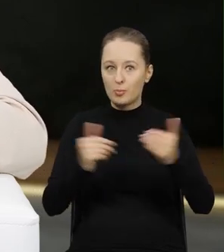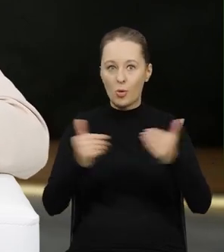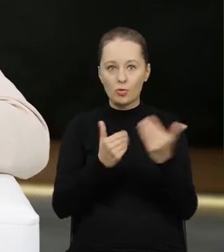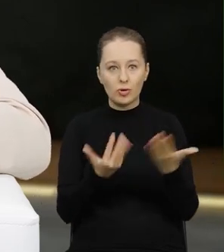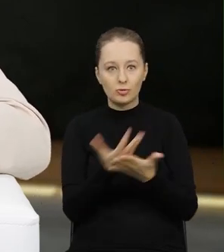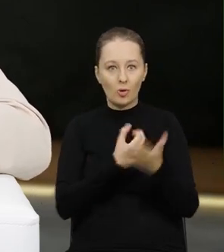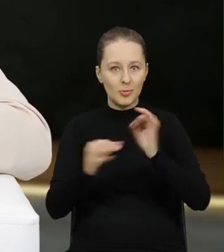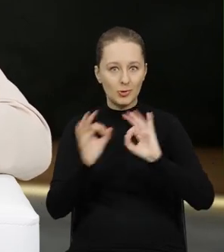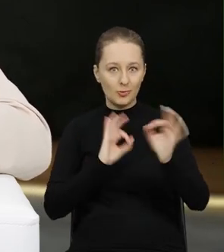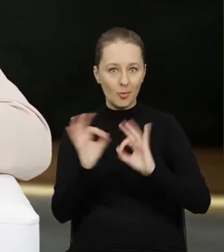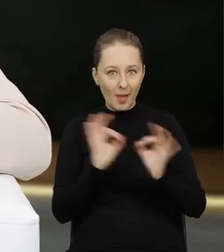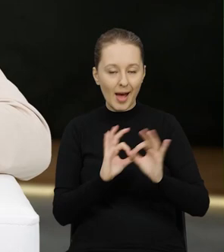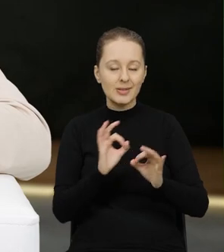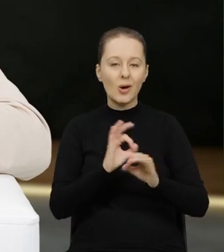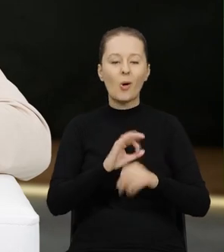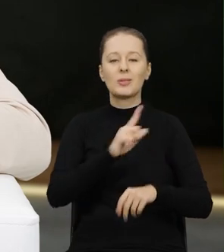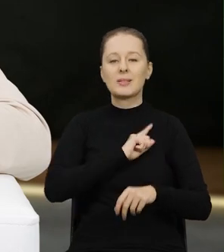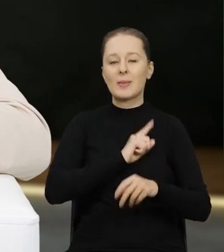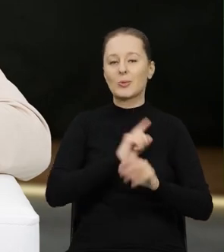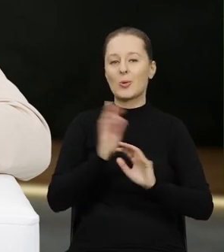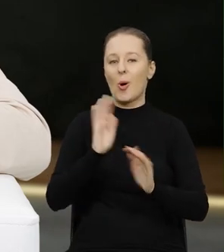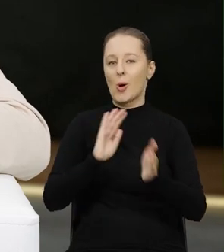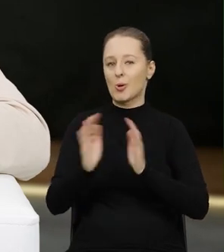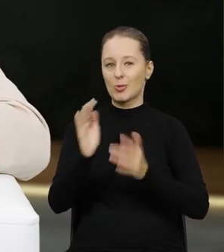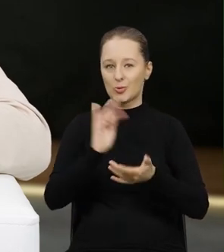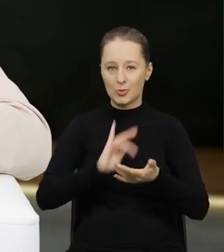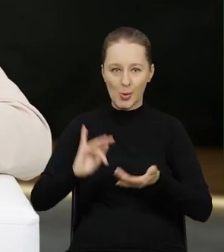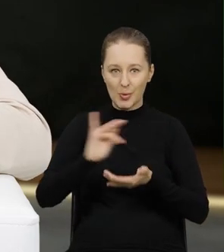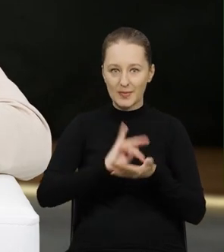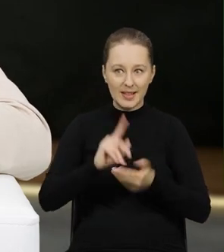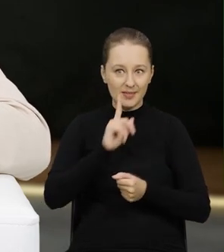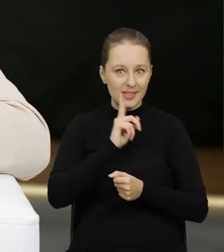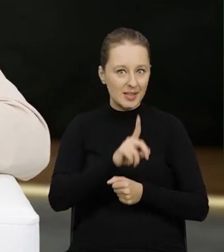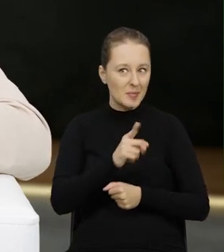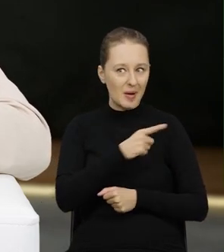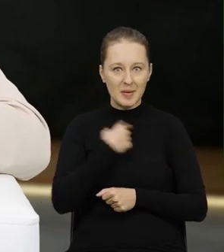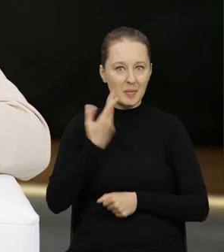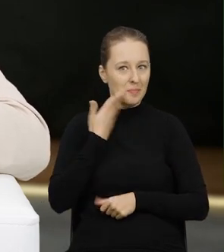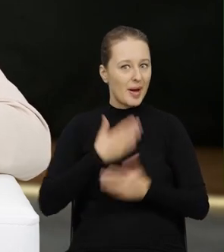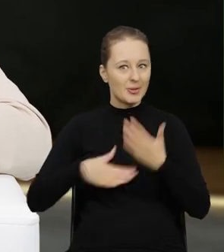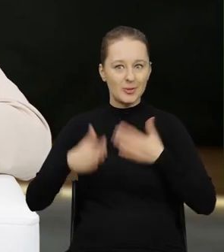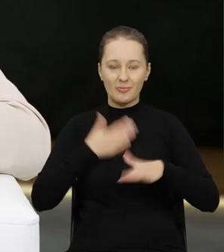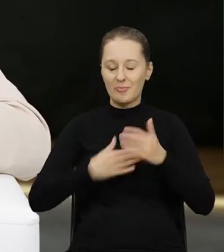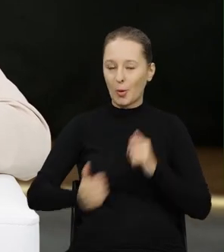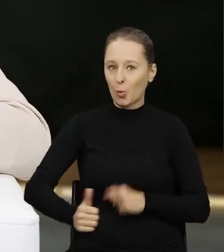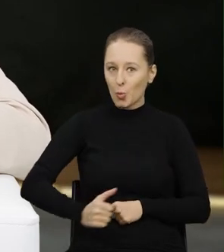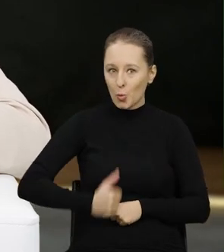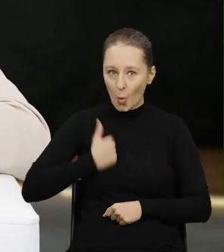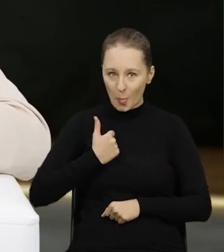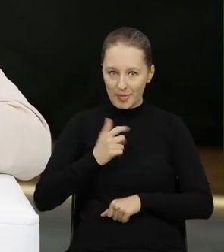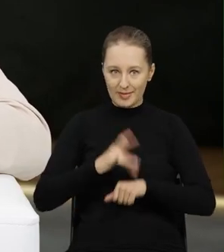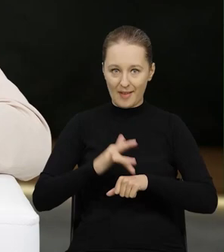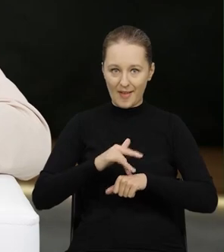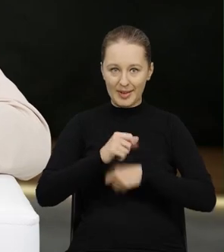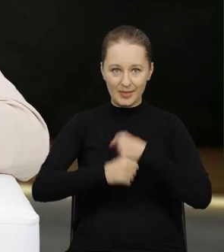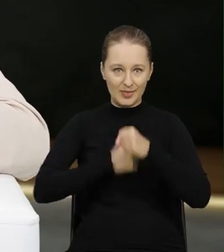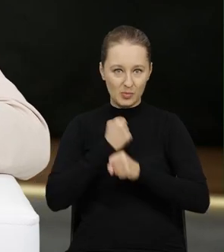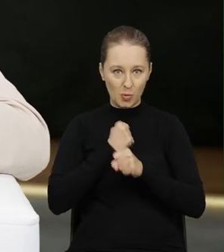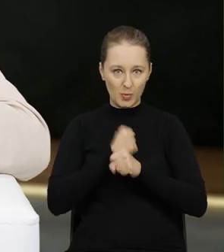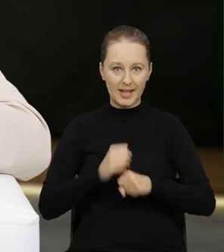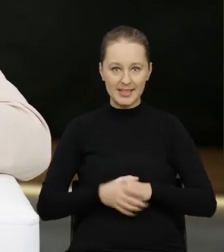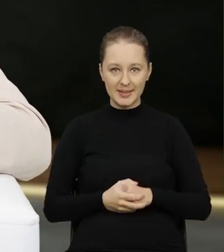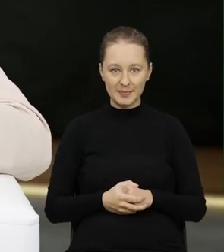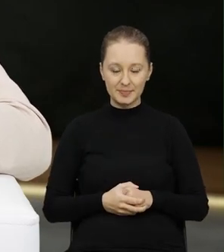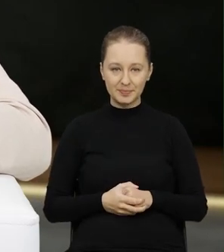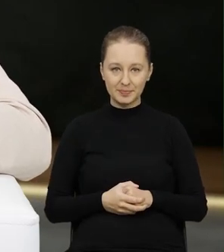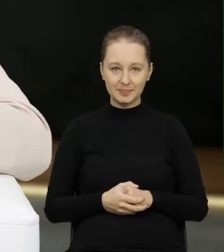Błyskawicznie może uzyskać informacje od Inspektora Ochrony Środowiska. Więc naprawdę no tu jesteśmy bardzo zadowoleni, bardzo dumni z tej efektywności tej